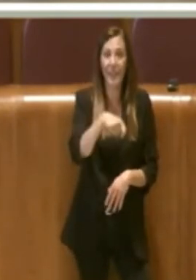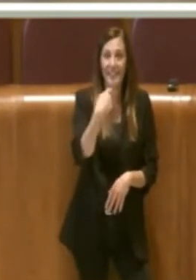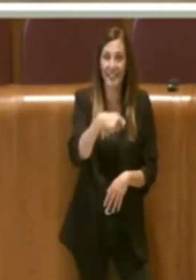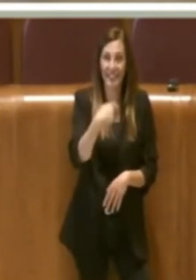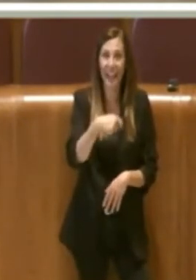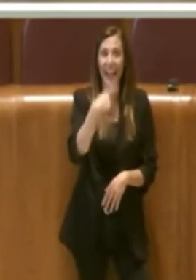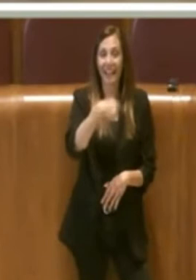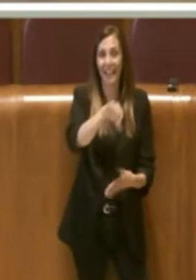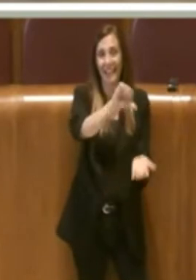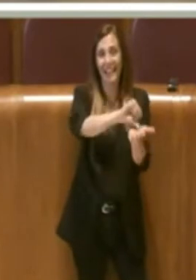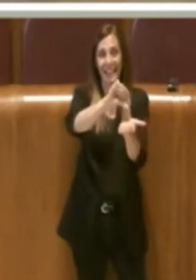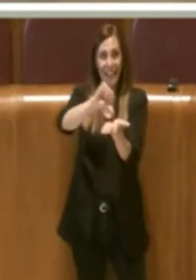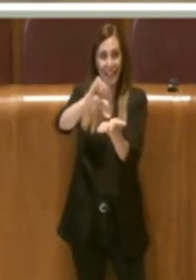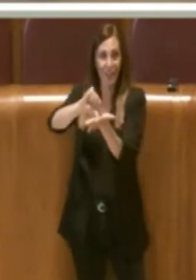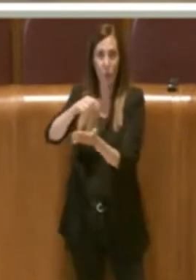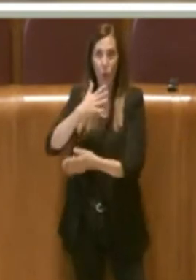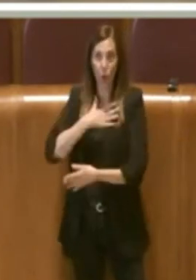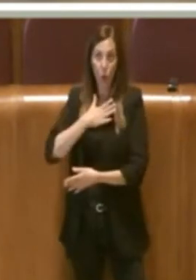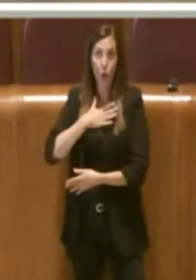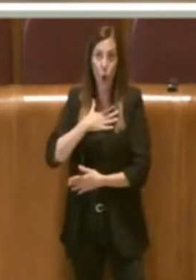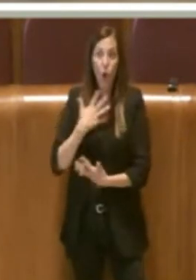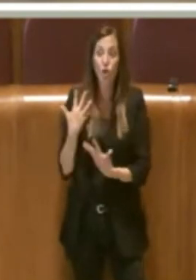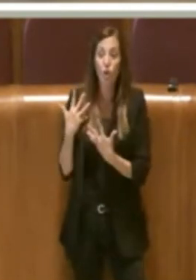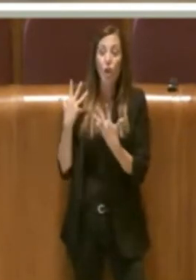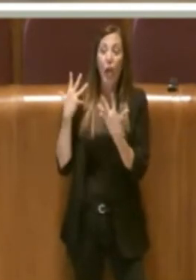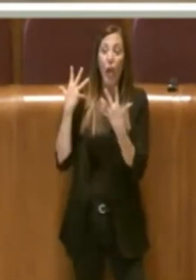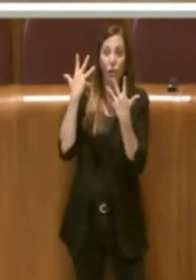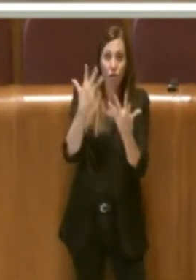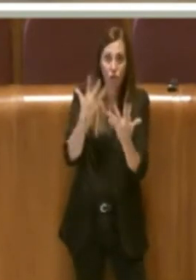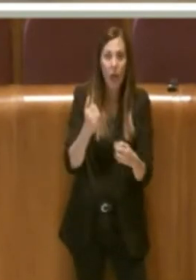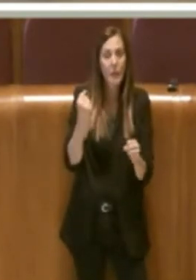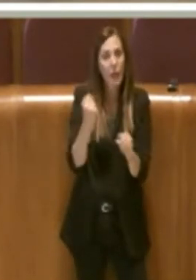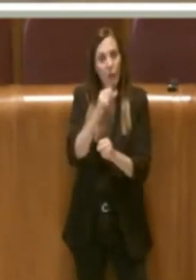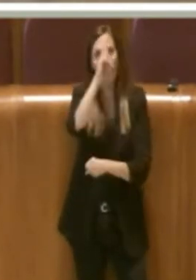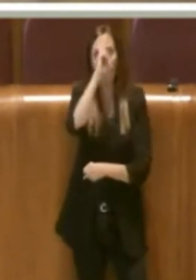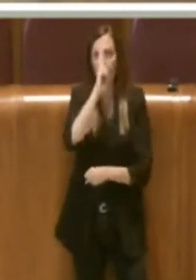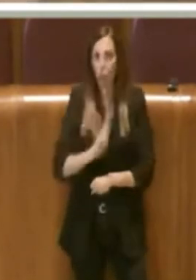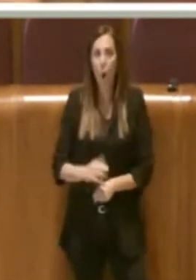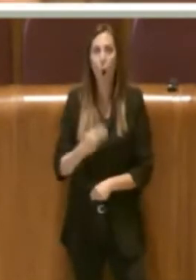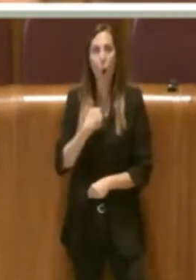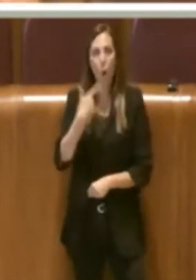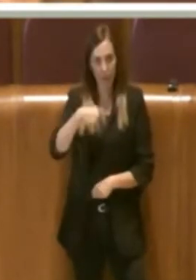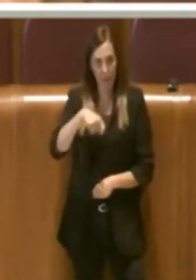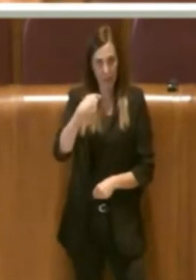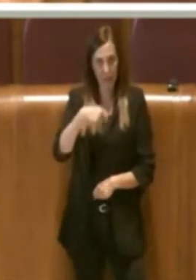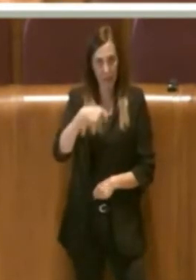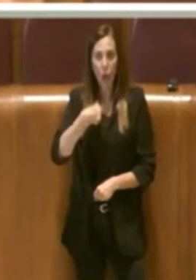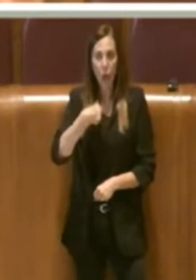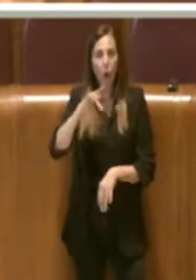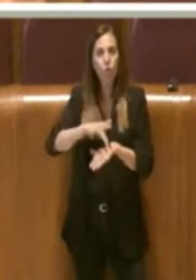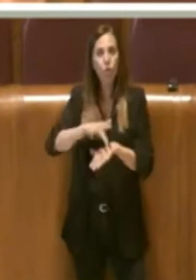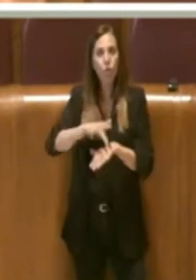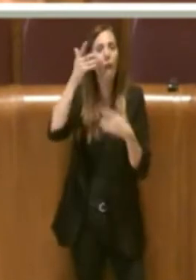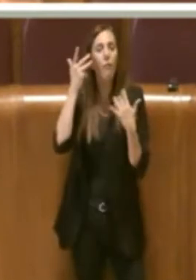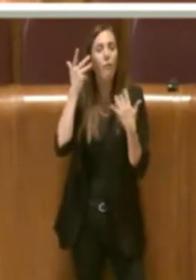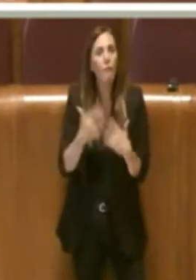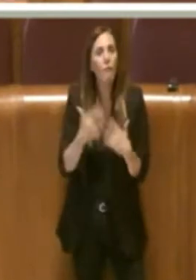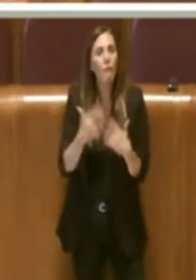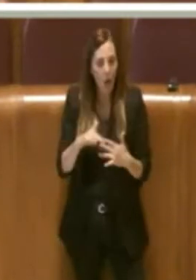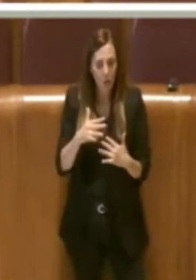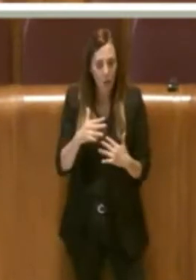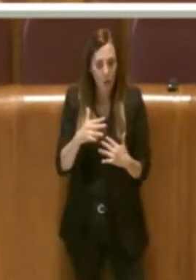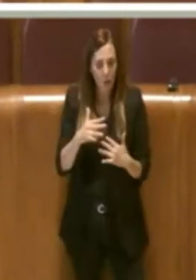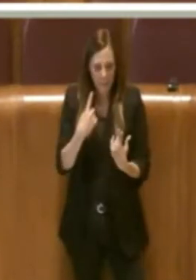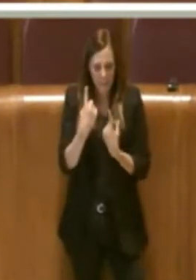di Seggio per dieci anni e ho vissuto in prima persona il